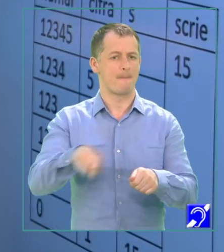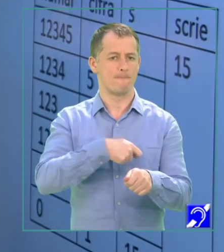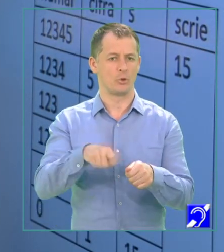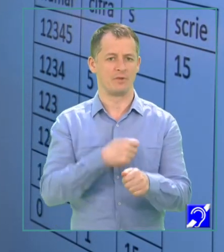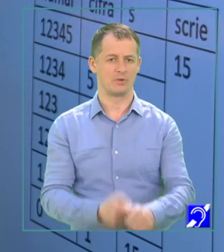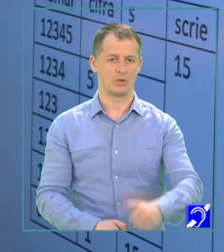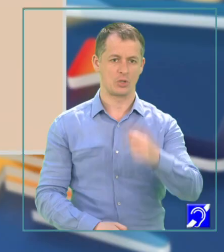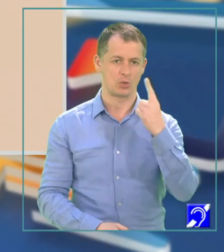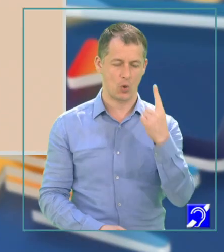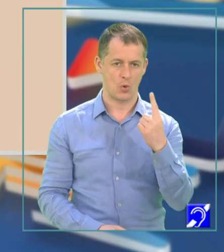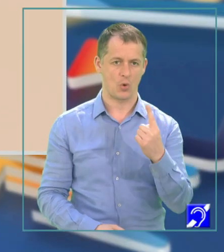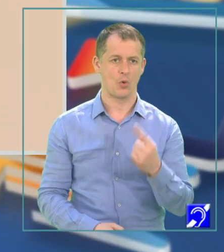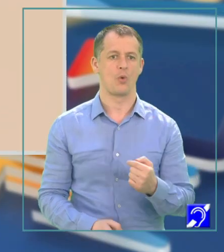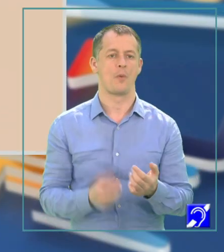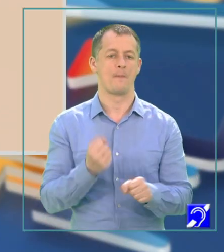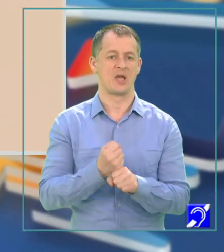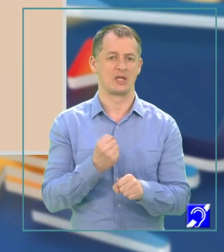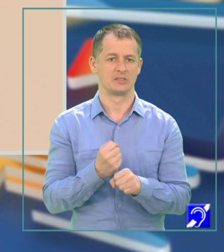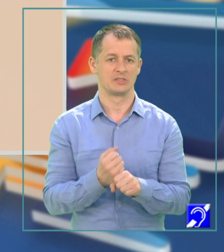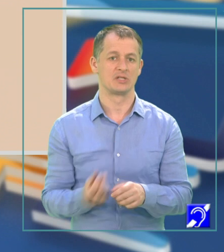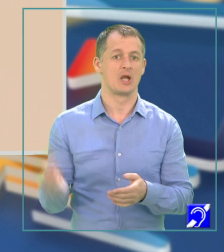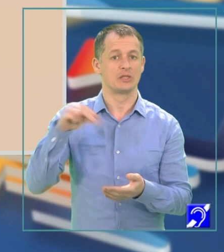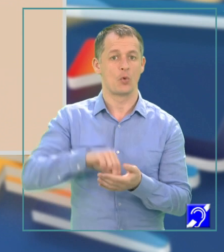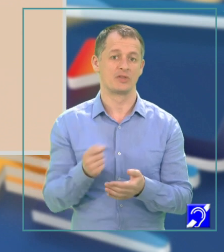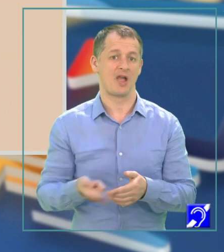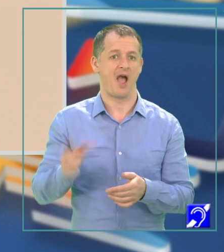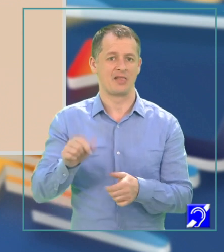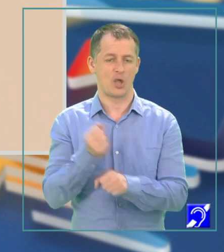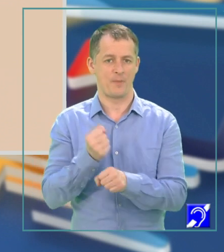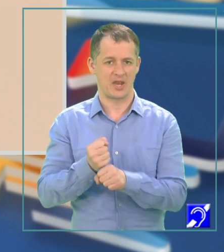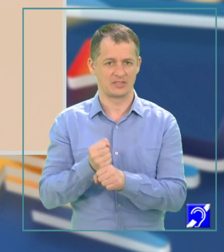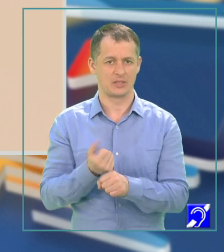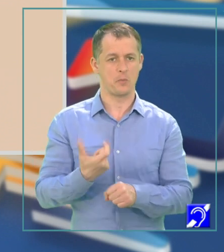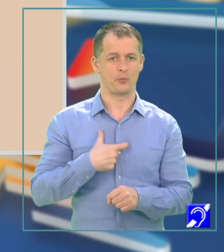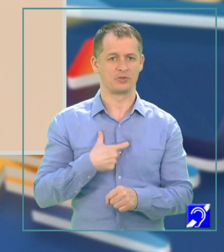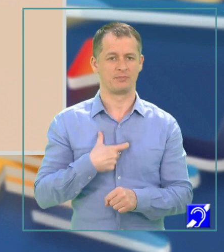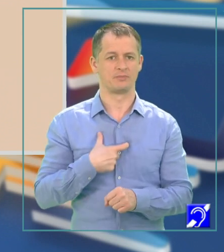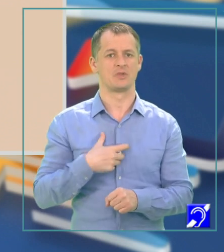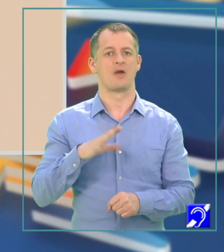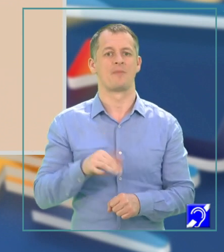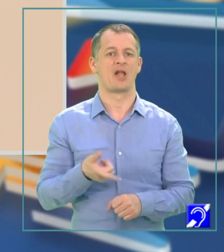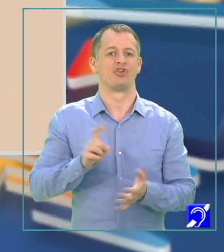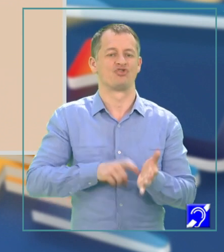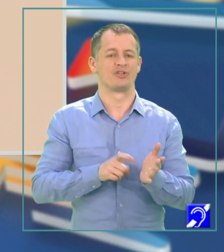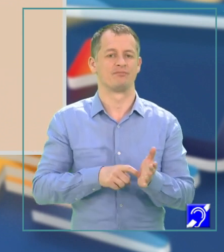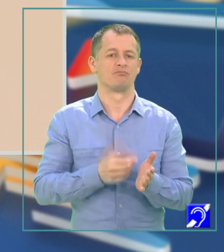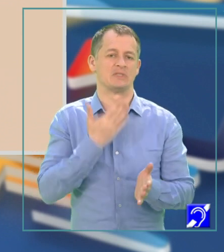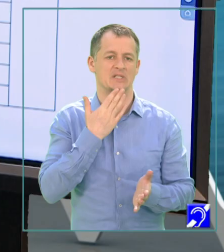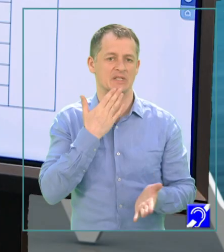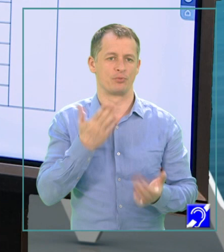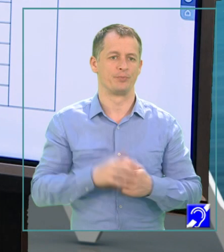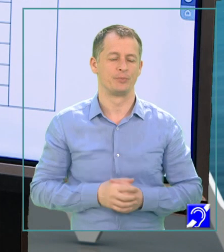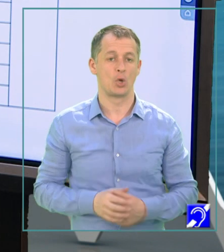o operație din structura repetitivă și adăugând alte operații, putem să avem alte cerințe. De exemplu,